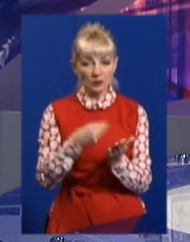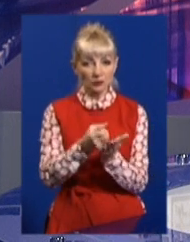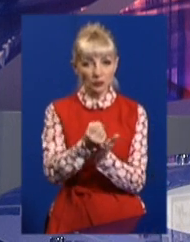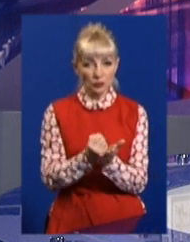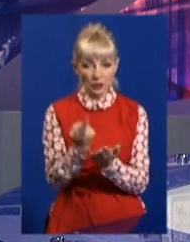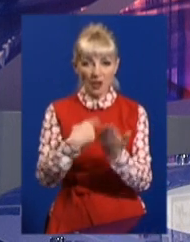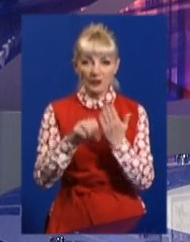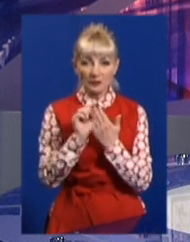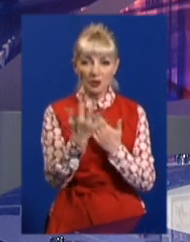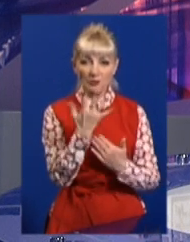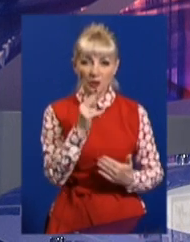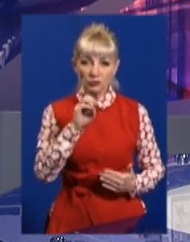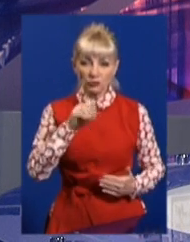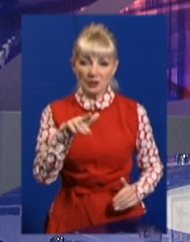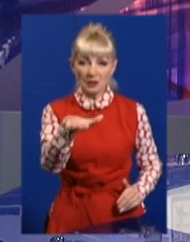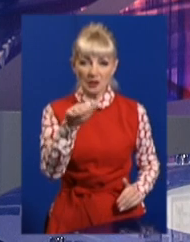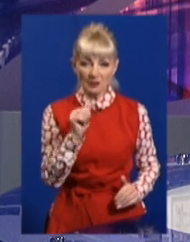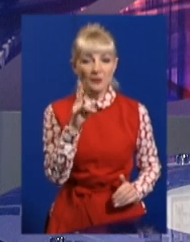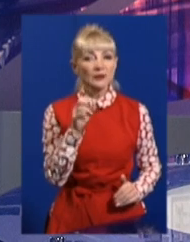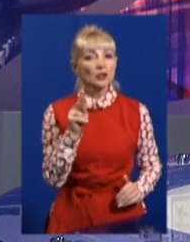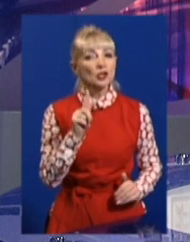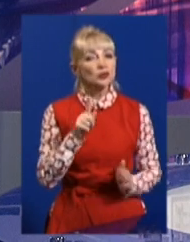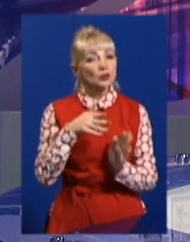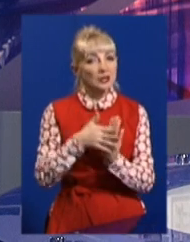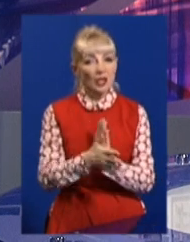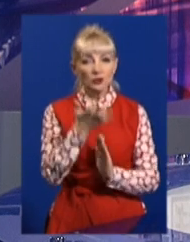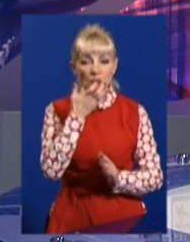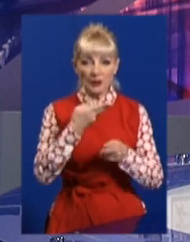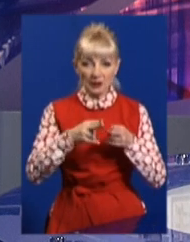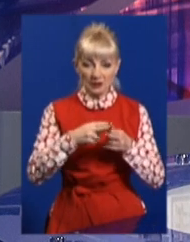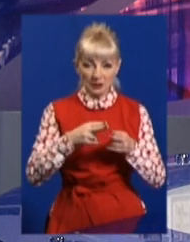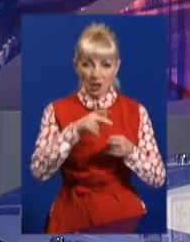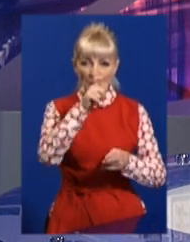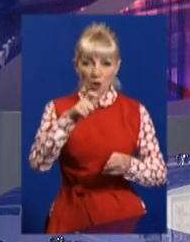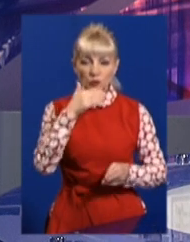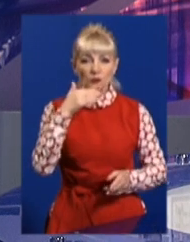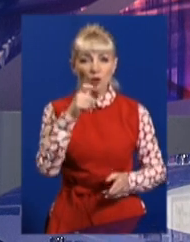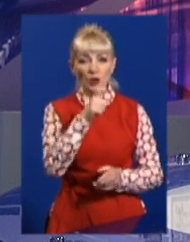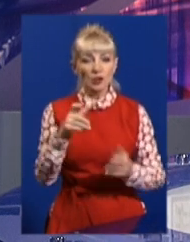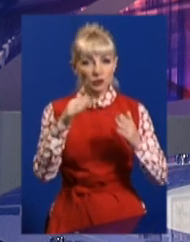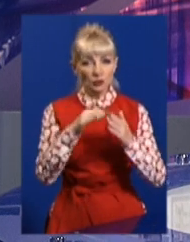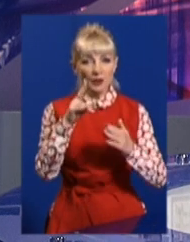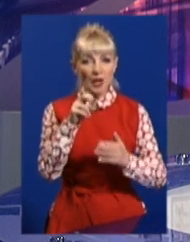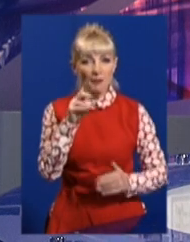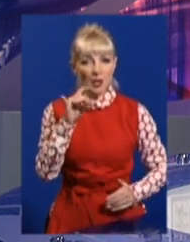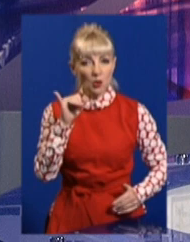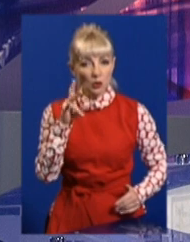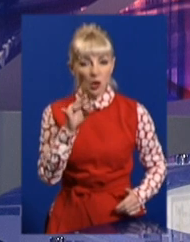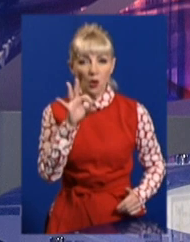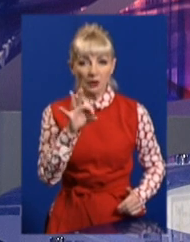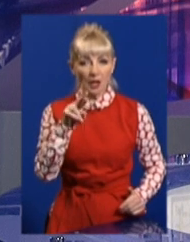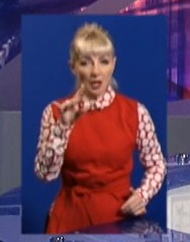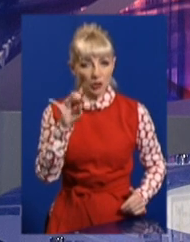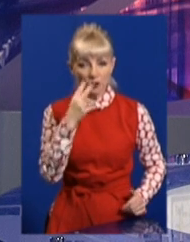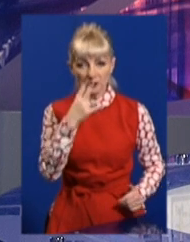повертають п'яту частину позики. На що витрачають теплі кредити жителі багатоповерхівки на провулку Отакара-Яроша, бачили наші кореспонденти.